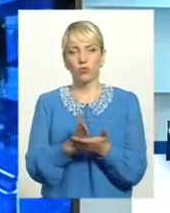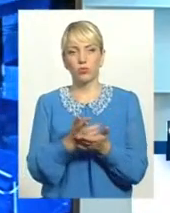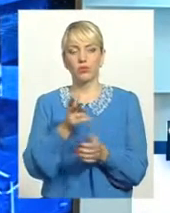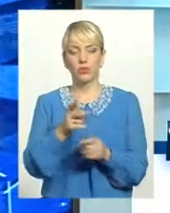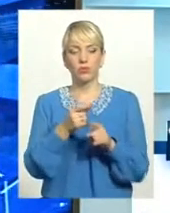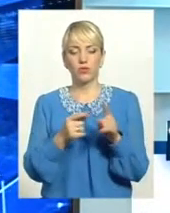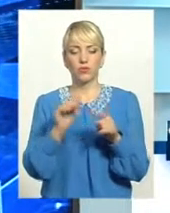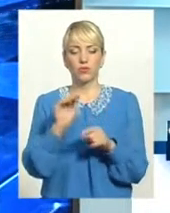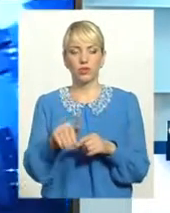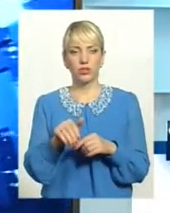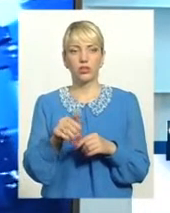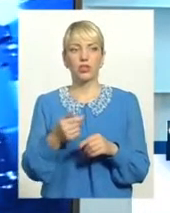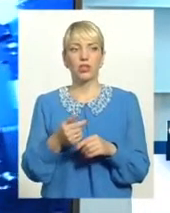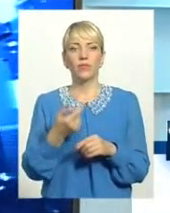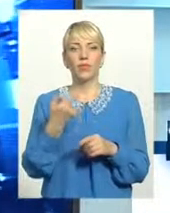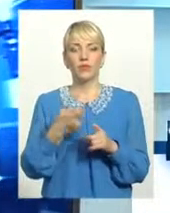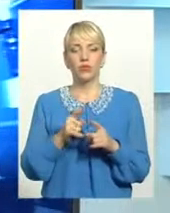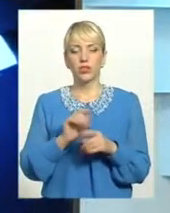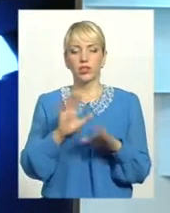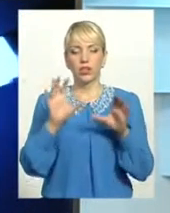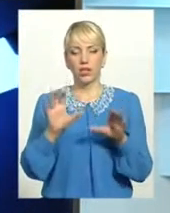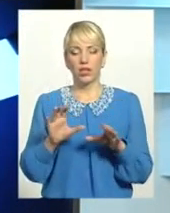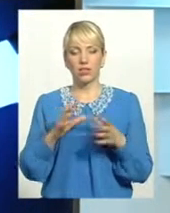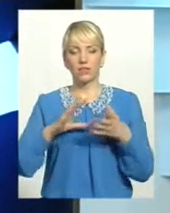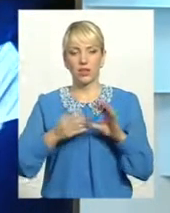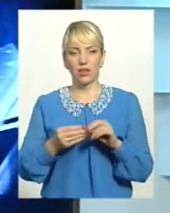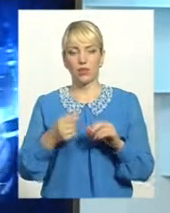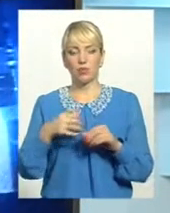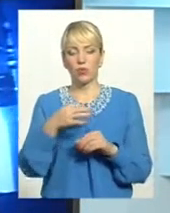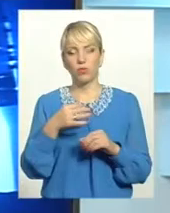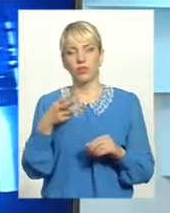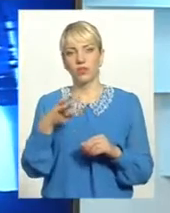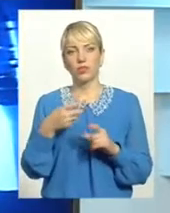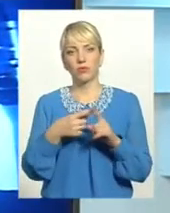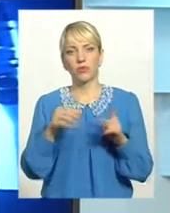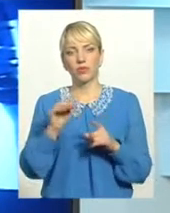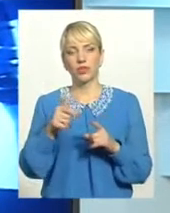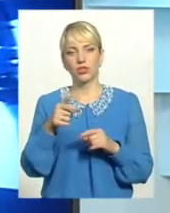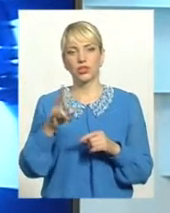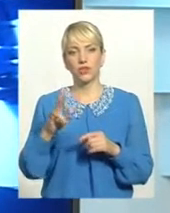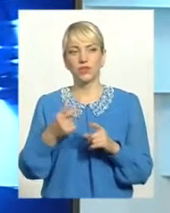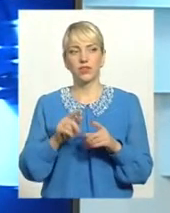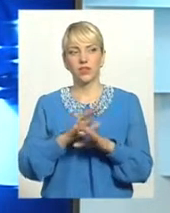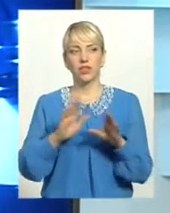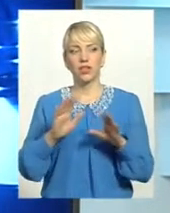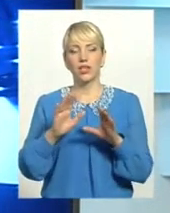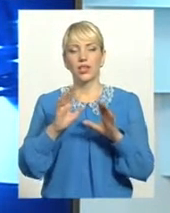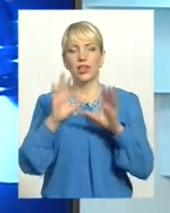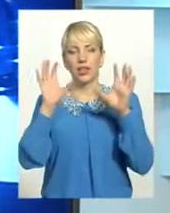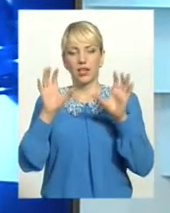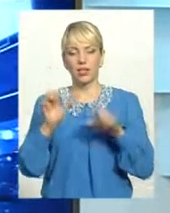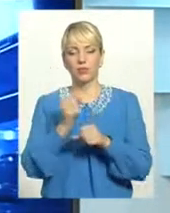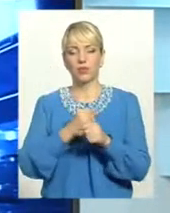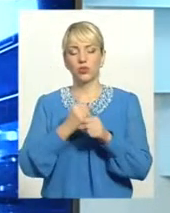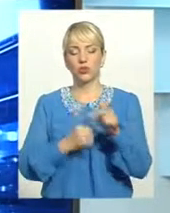,5 тисячі, вони вважені легальні в загальному області 3,5 тисячі вивели нелегально працюючих, можна